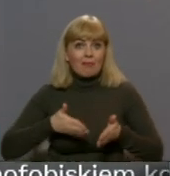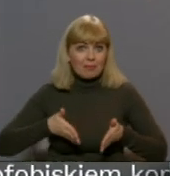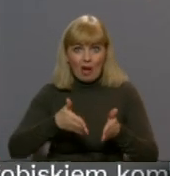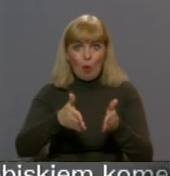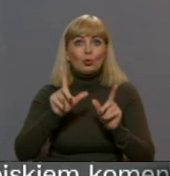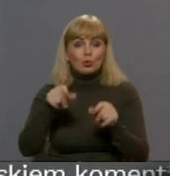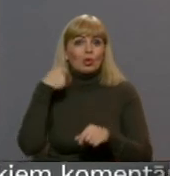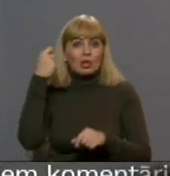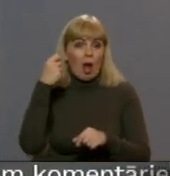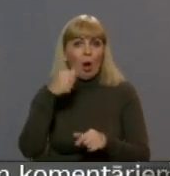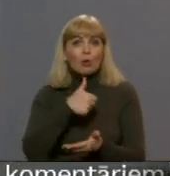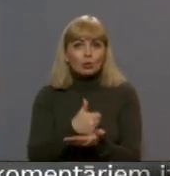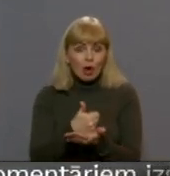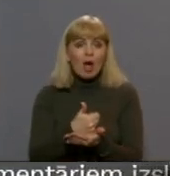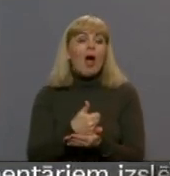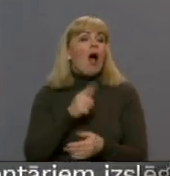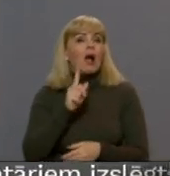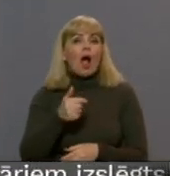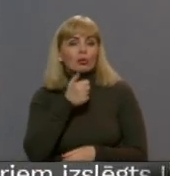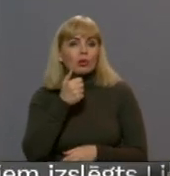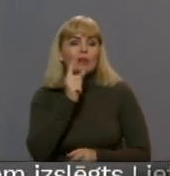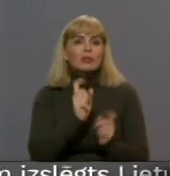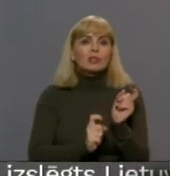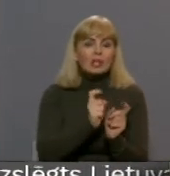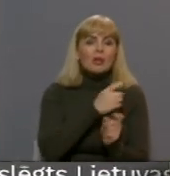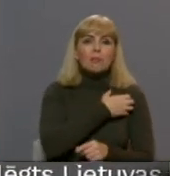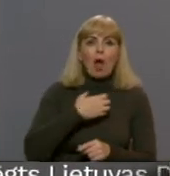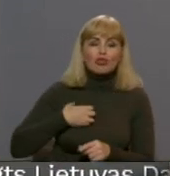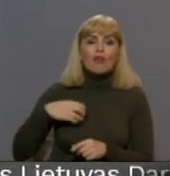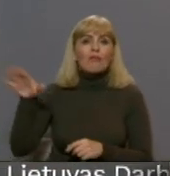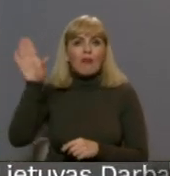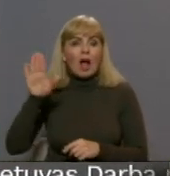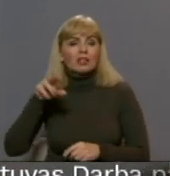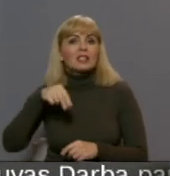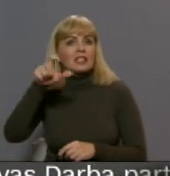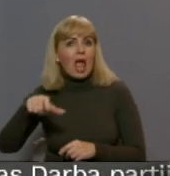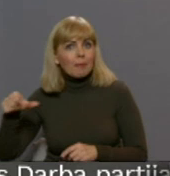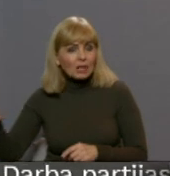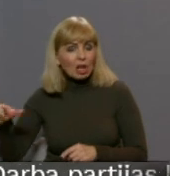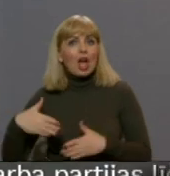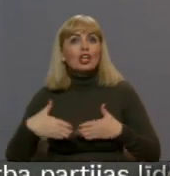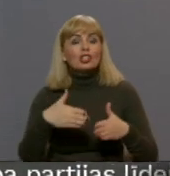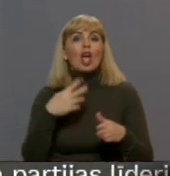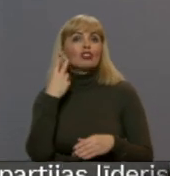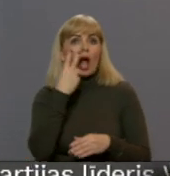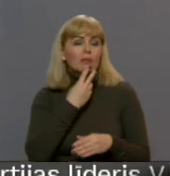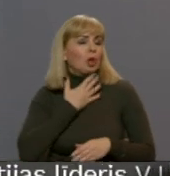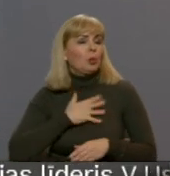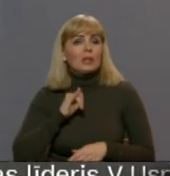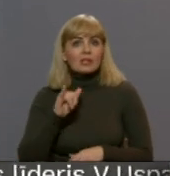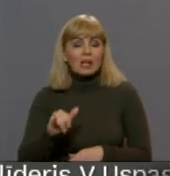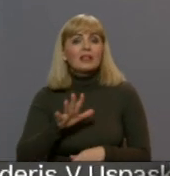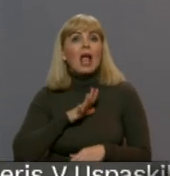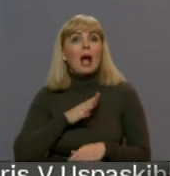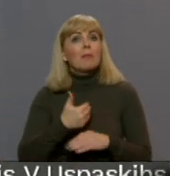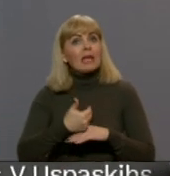vietām, gandrīz gadu ir strīdāvots starp valstī un pašvaldību. Turklāt zemnieki norāda, ka ceļš tiek apsaimniekot sliktāk nekā